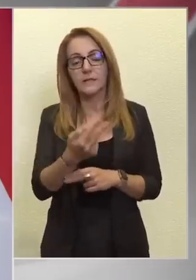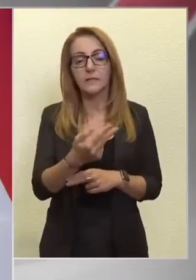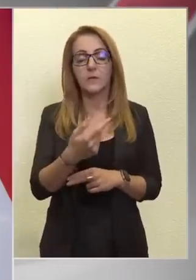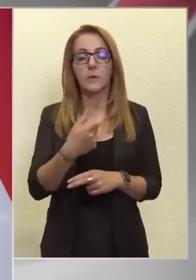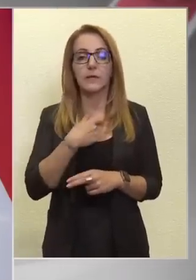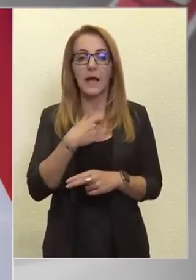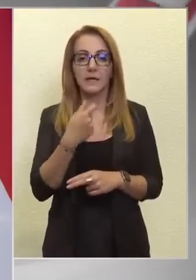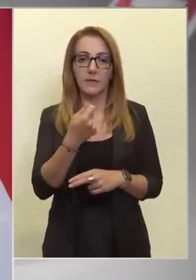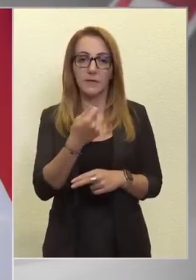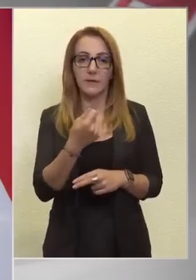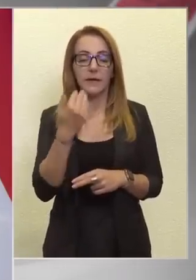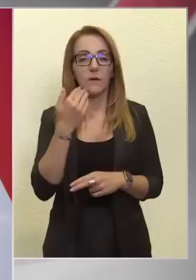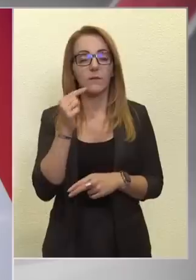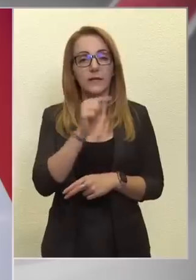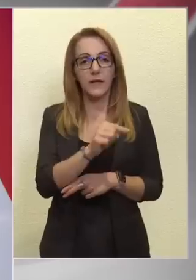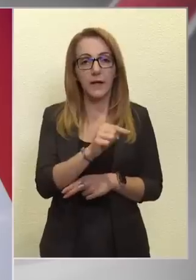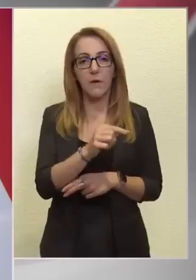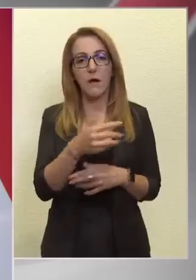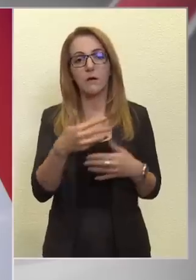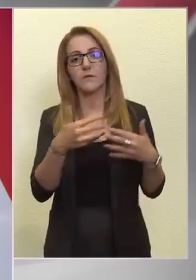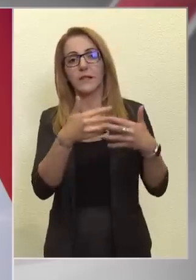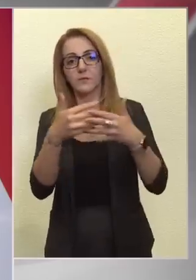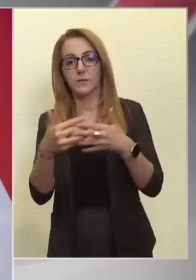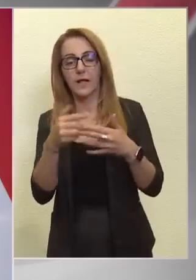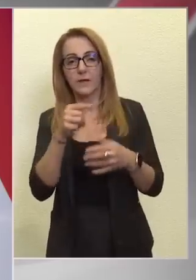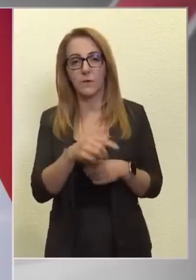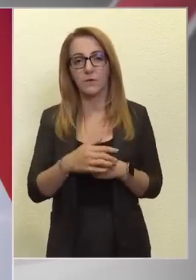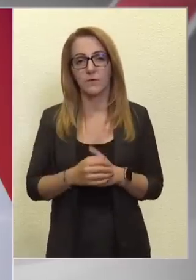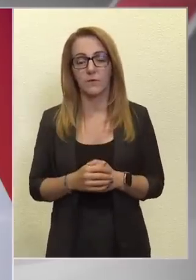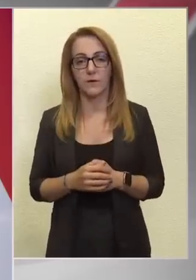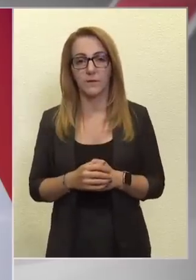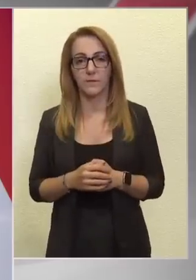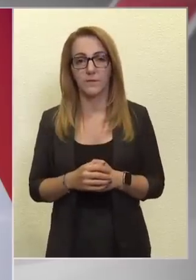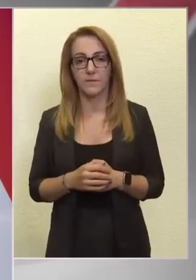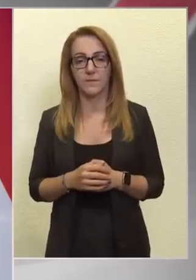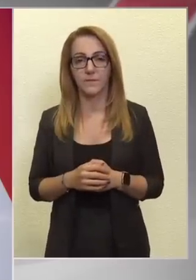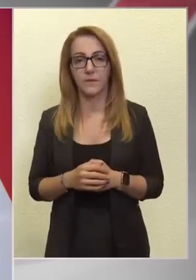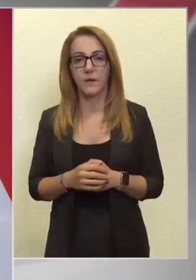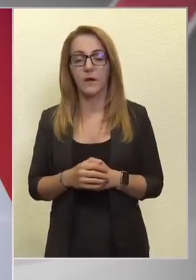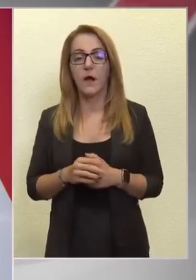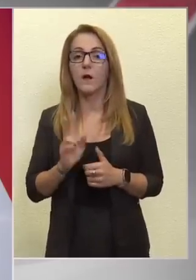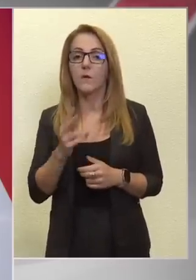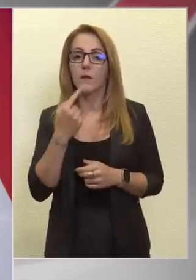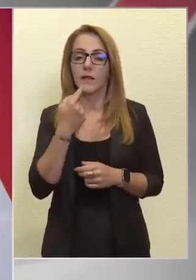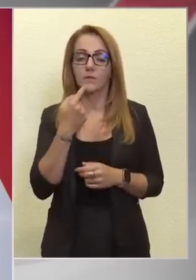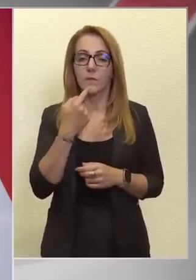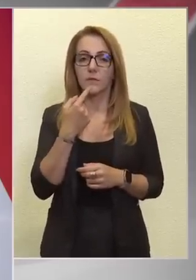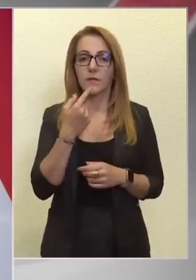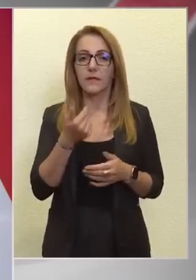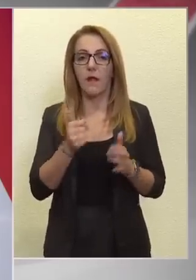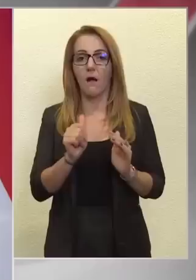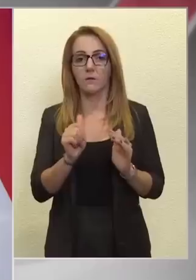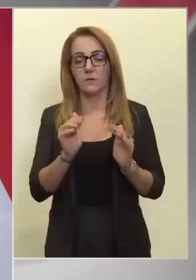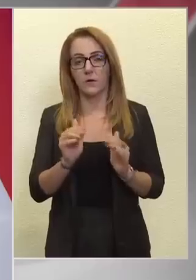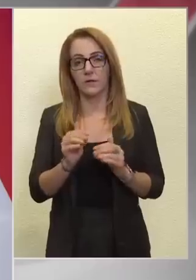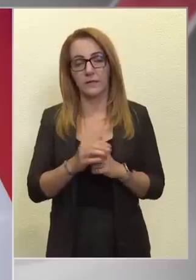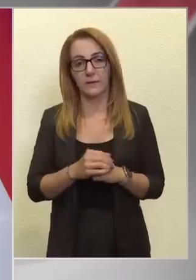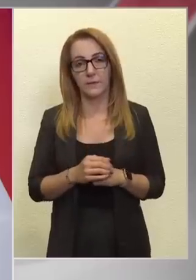gáz Amerikába, és az Egyesült Államokban, ugye LNG-ről beszélünk, akkor azt lehet mondani, hogy hatodannyiba.